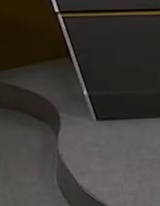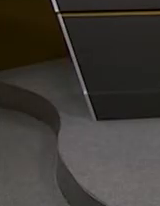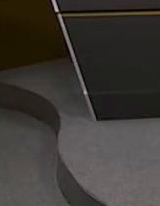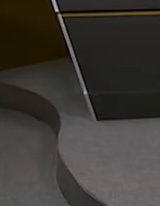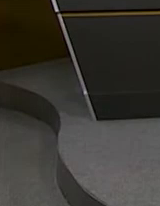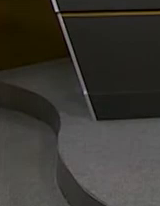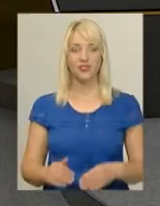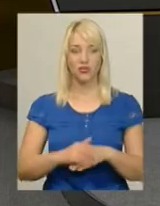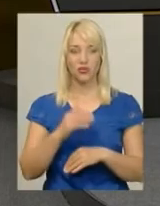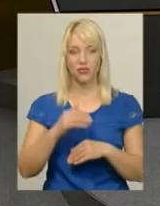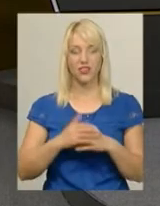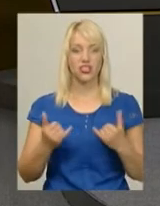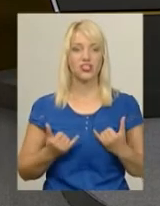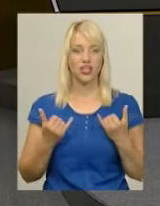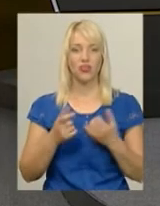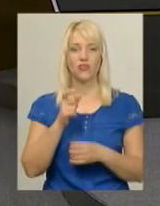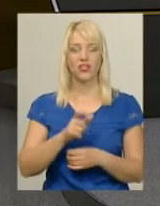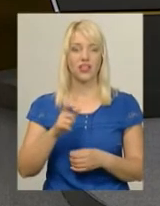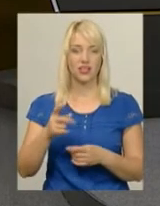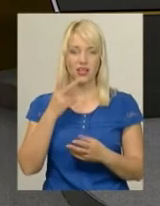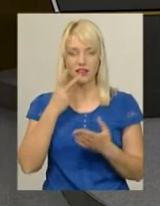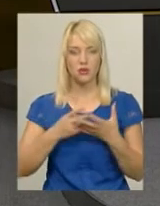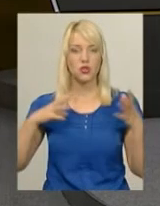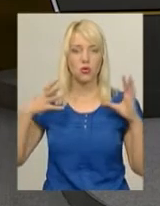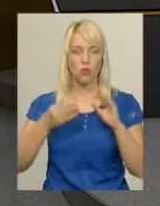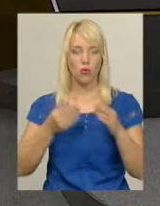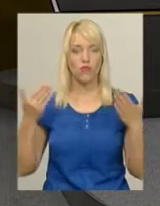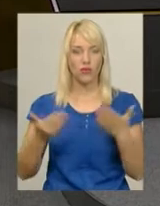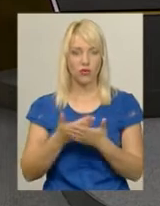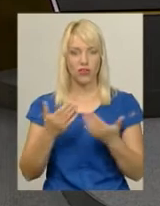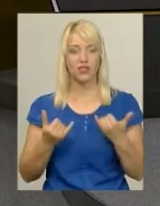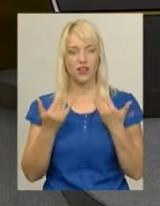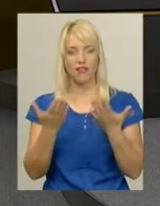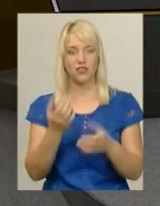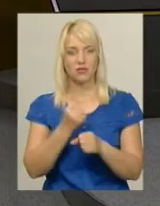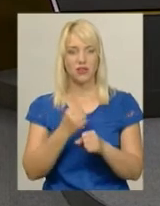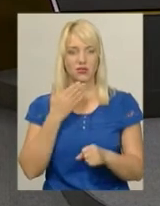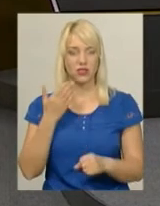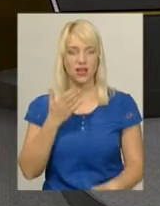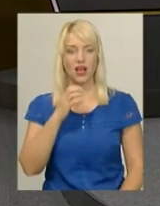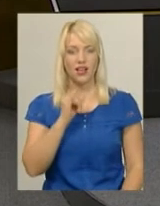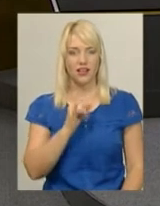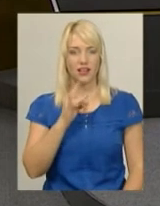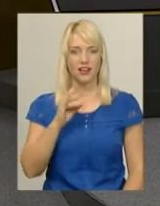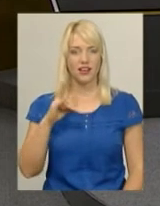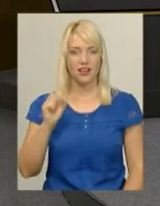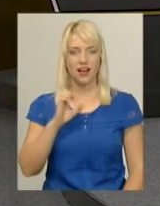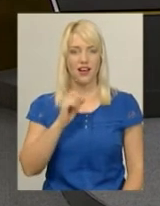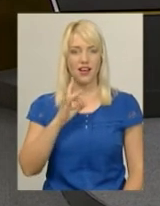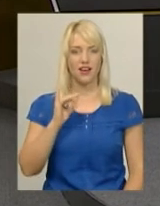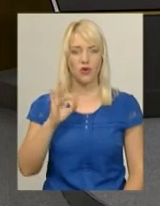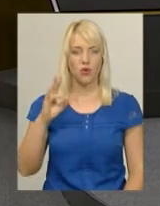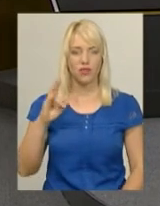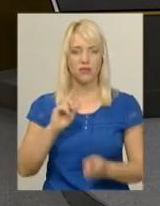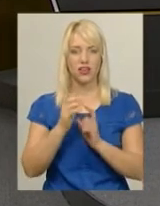Доброго вечора, шановні телегидачі. В ефірі підсумковий випуск новин. У студії працюють ведуча Ірина Аріон і диктор жестової мови